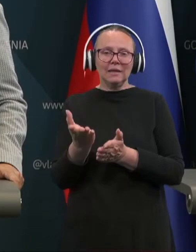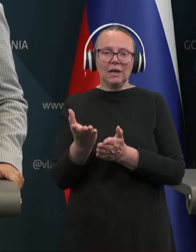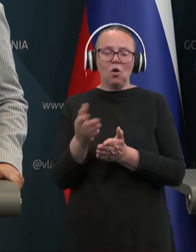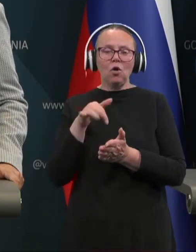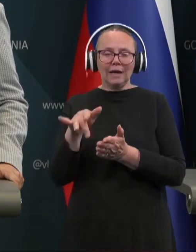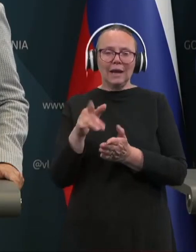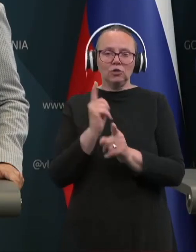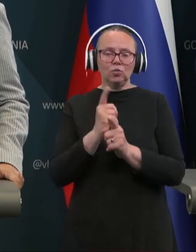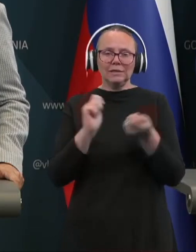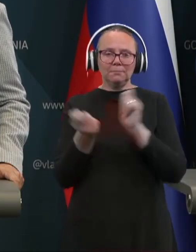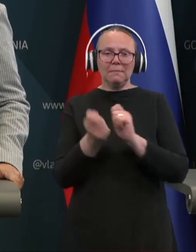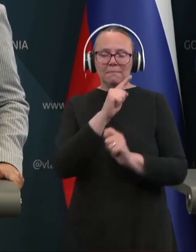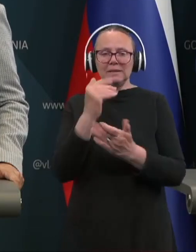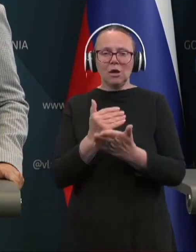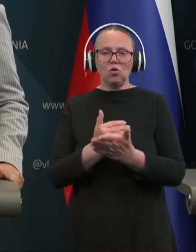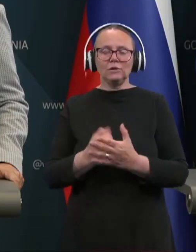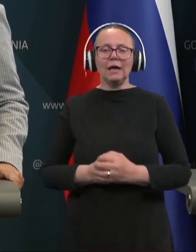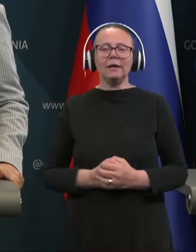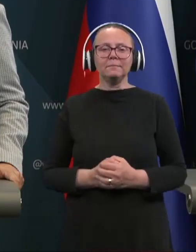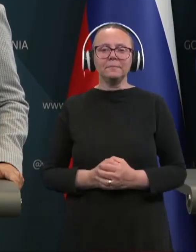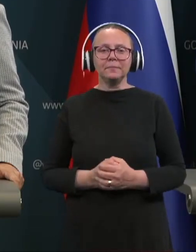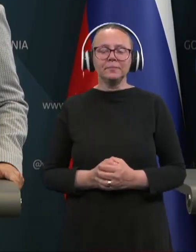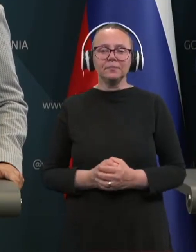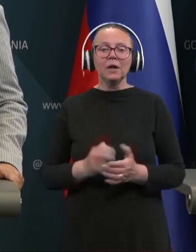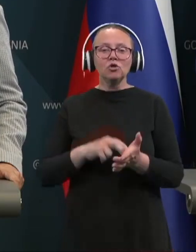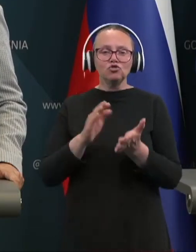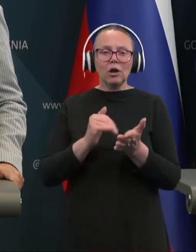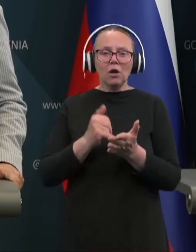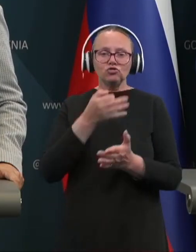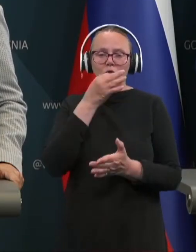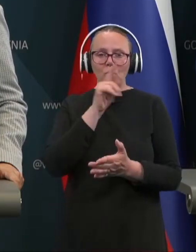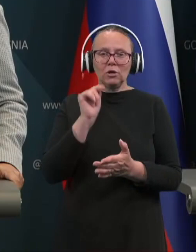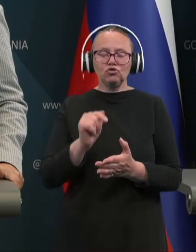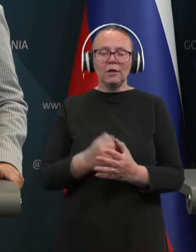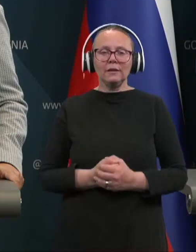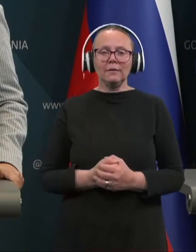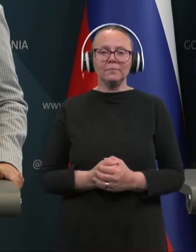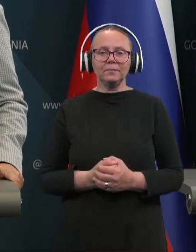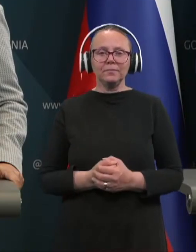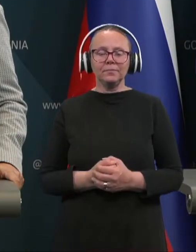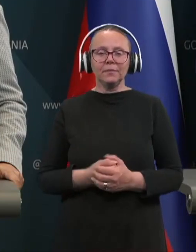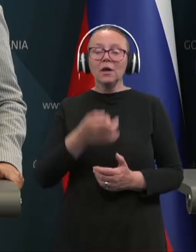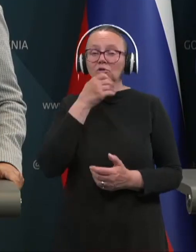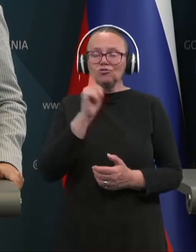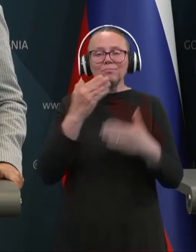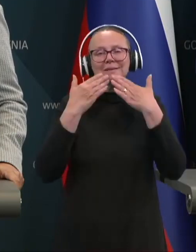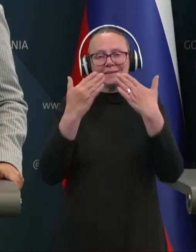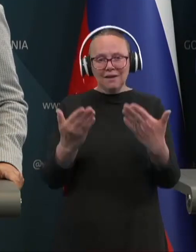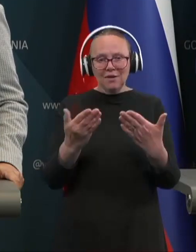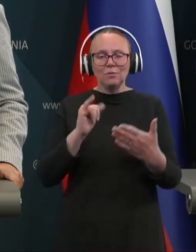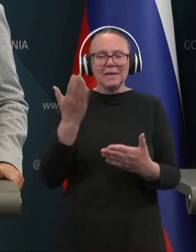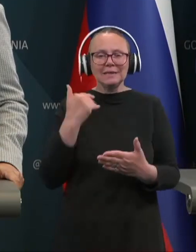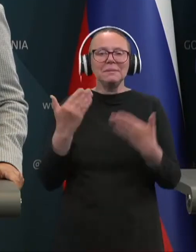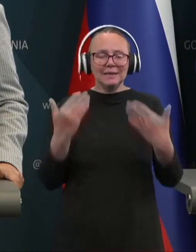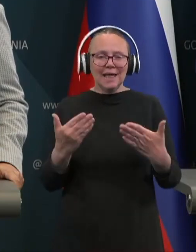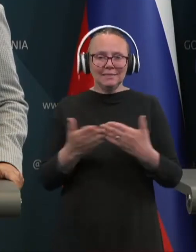gre tudi sprememba zakonodaja. Še kakšna vprašanja? Če ne, se vam zahvaljujem, da ste